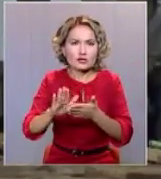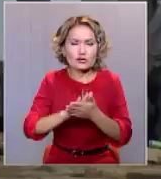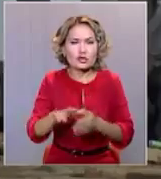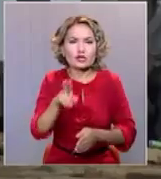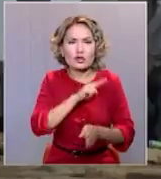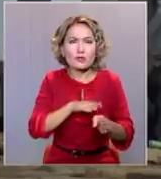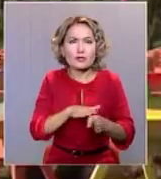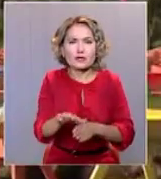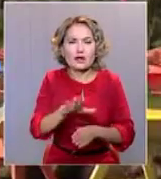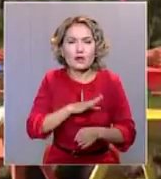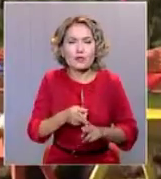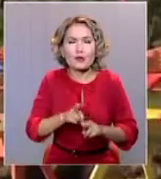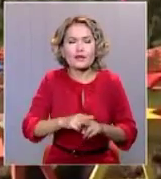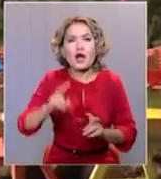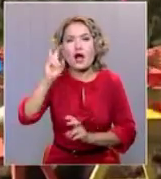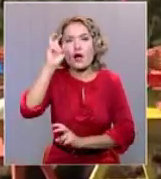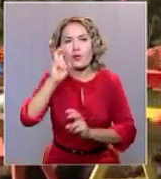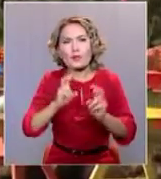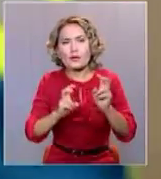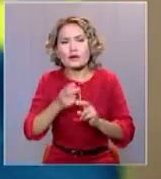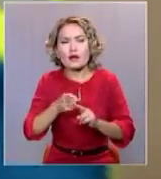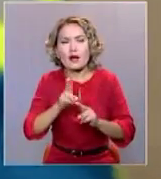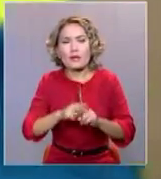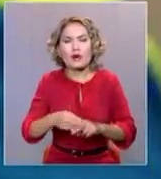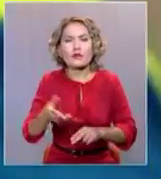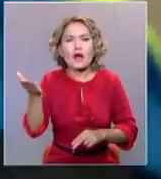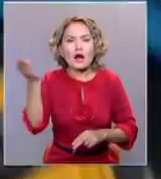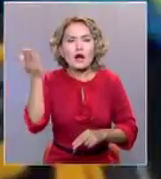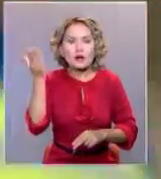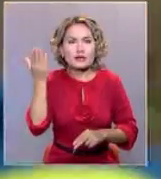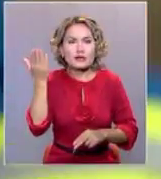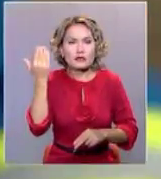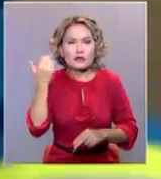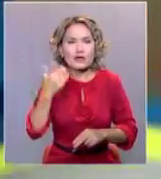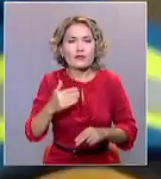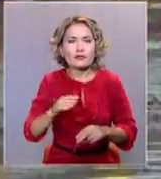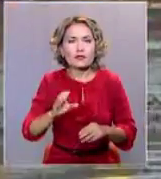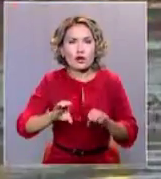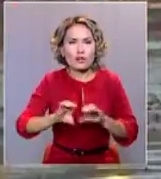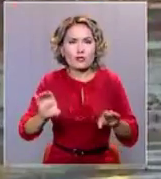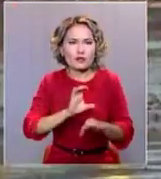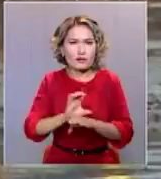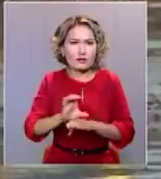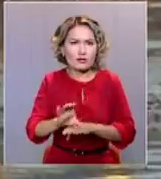сенсек, Никсен компаниясы жоғары қысынды құбырларды бұлтыр болған апаттың ғорынына орнатқан.